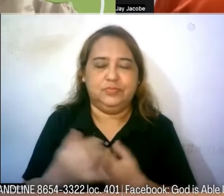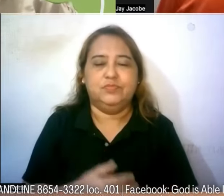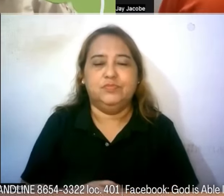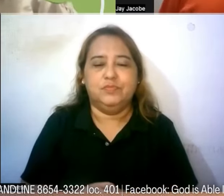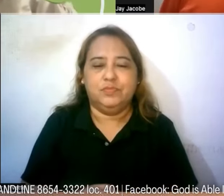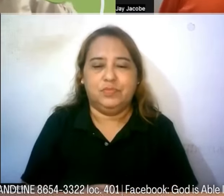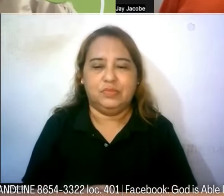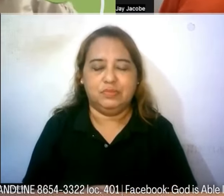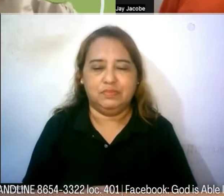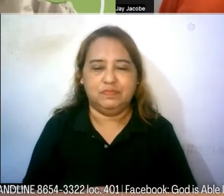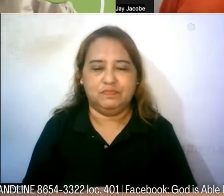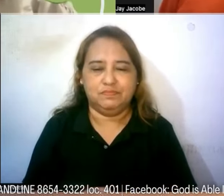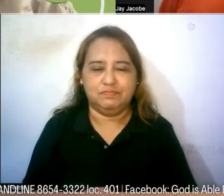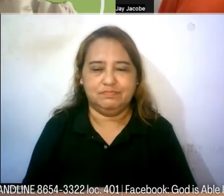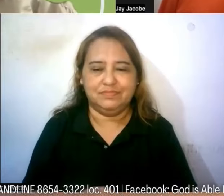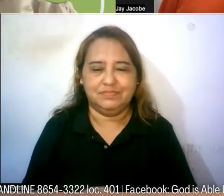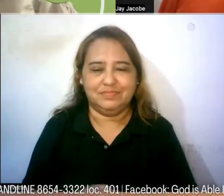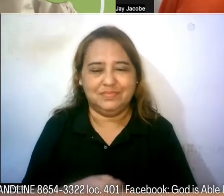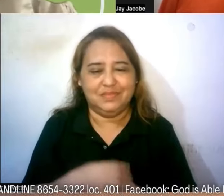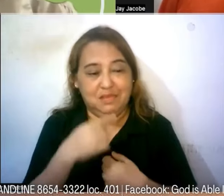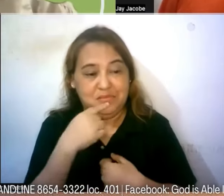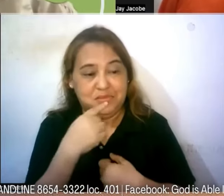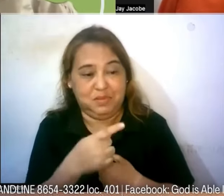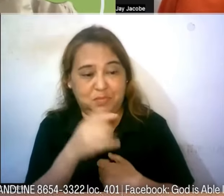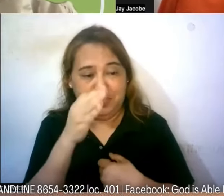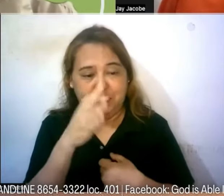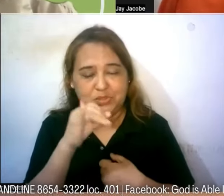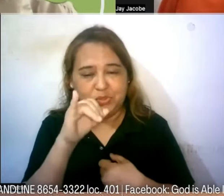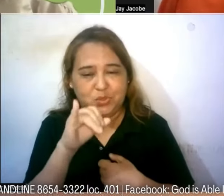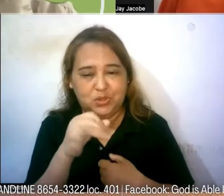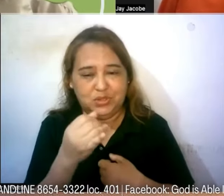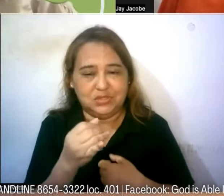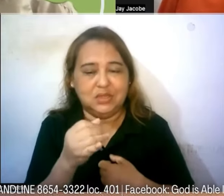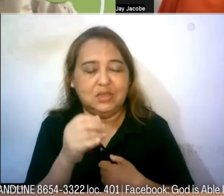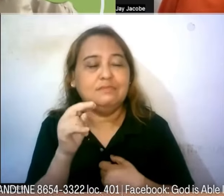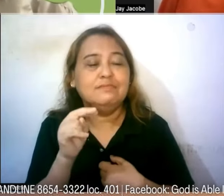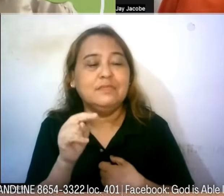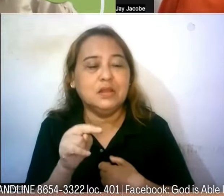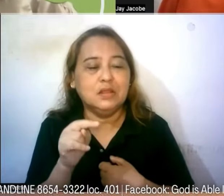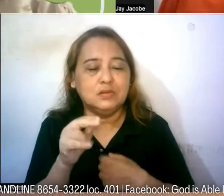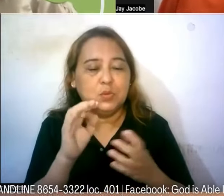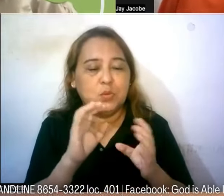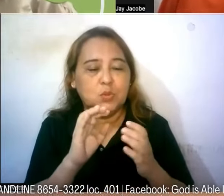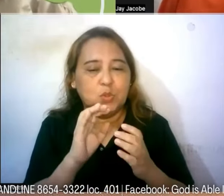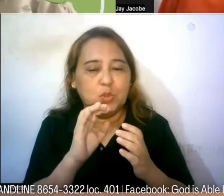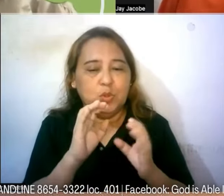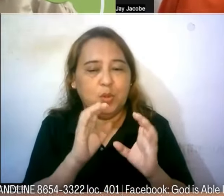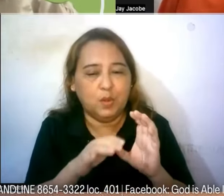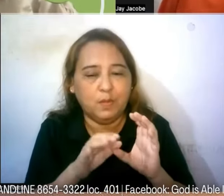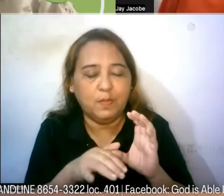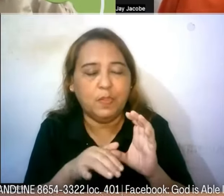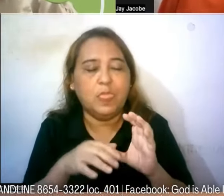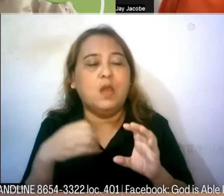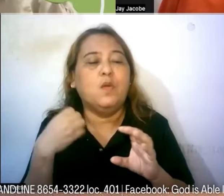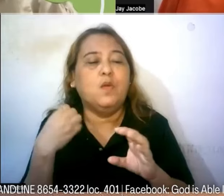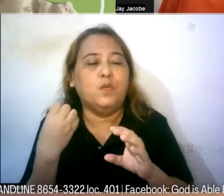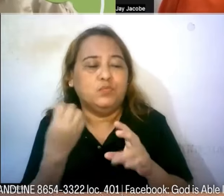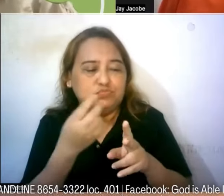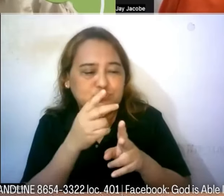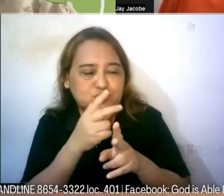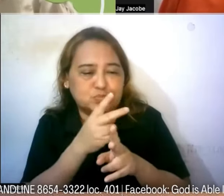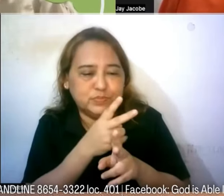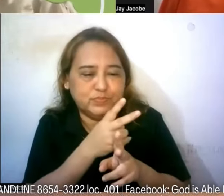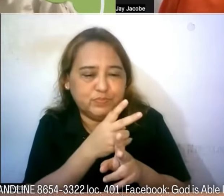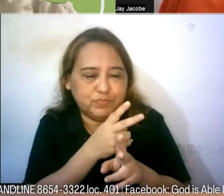napakasimple mga kaagapay sinabi ni Pastor Jay kailangan ng mga kaagapay nating may kapansanan ng ating presensya ng ating